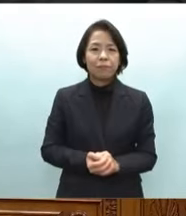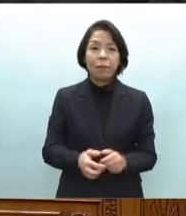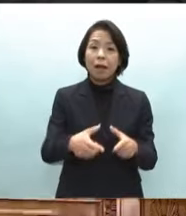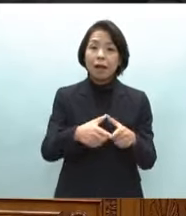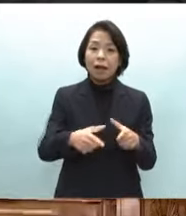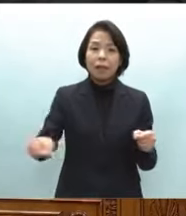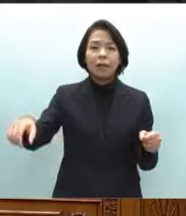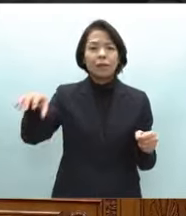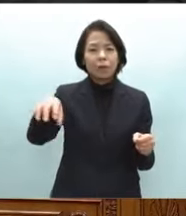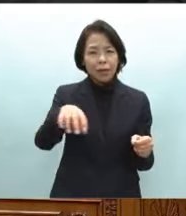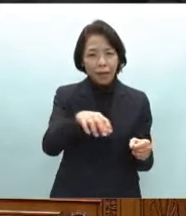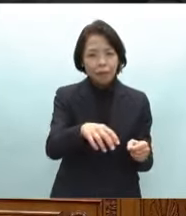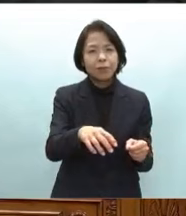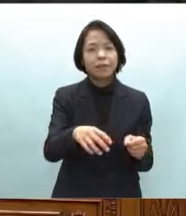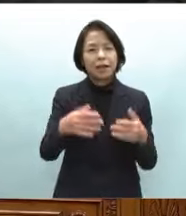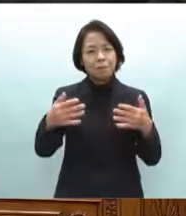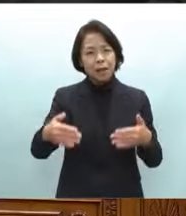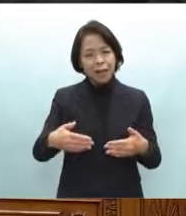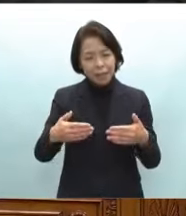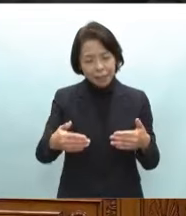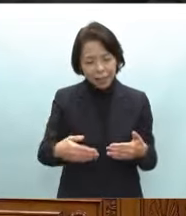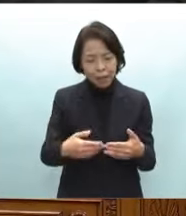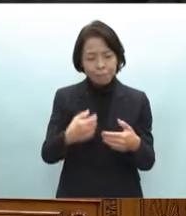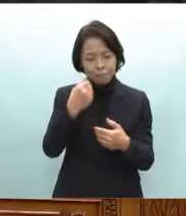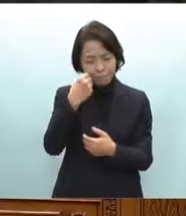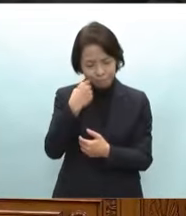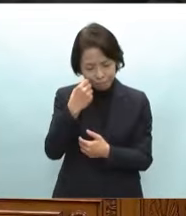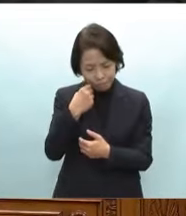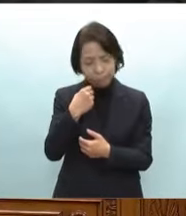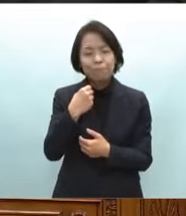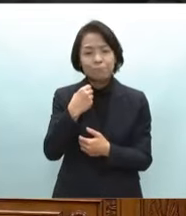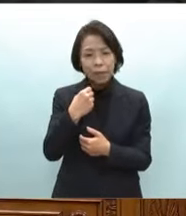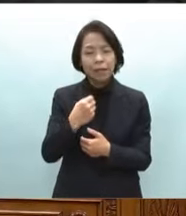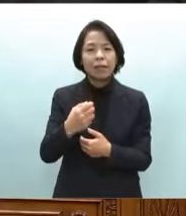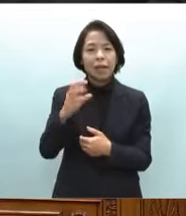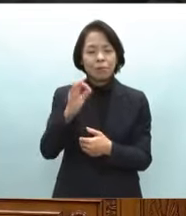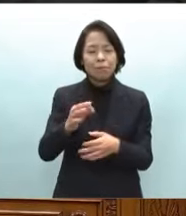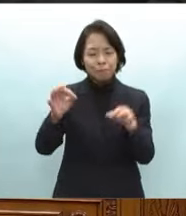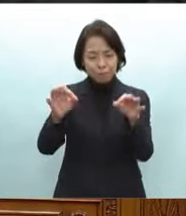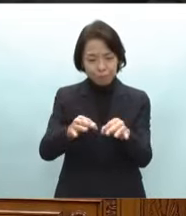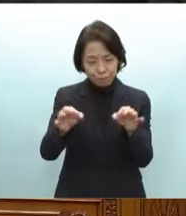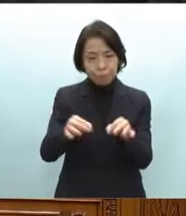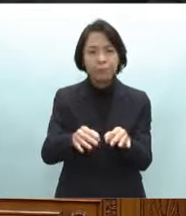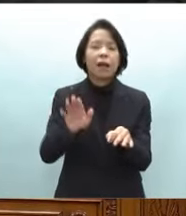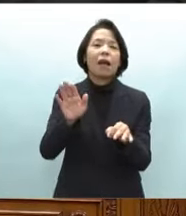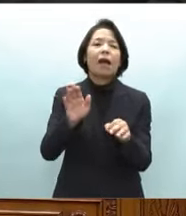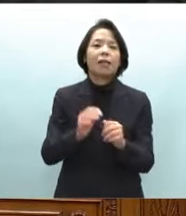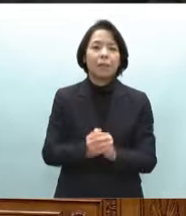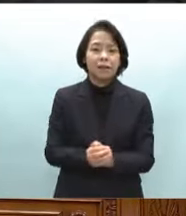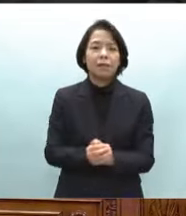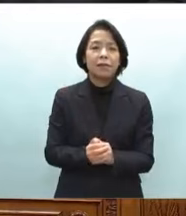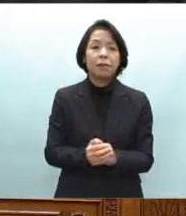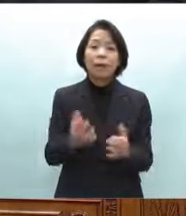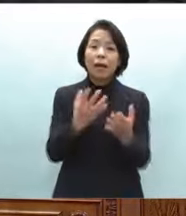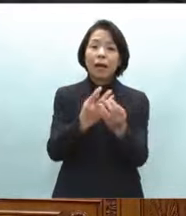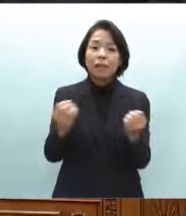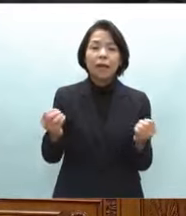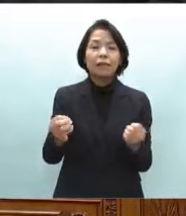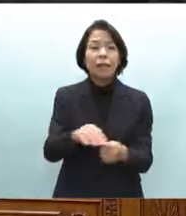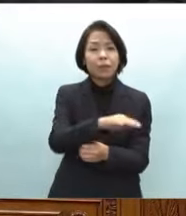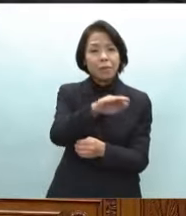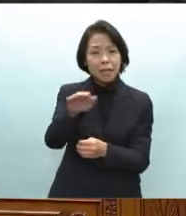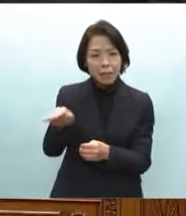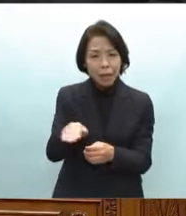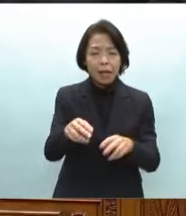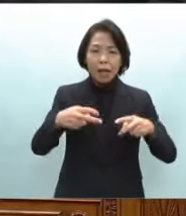地から温かいご同情と義援のお志が寄せられております多くの方々がボラ